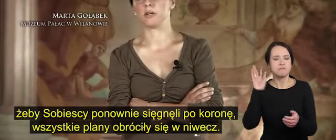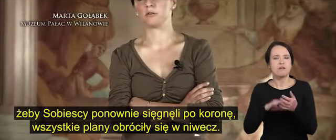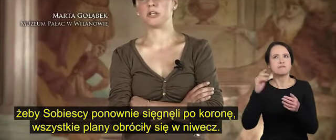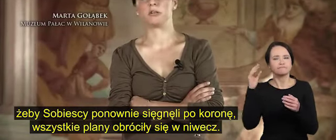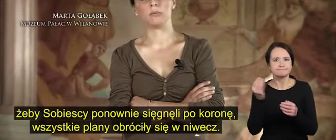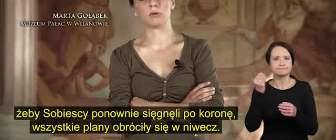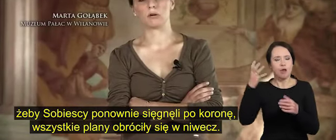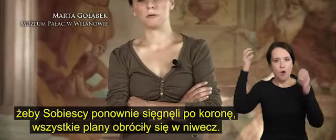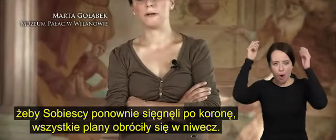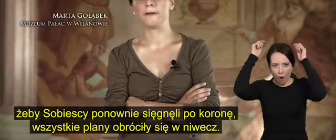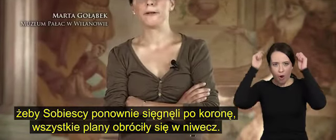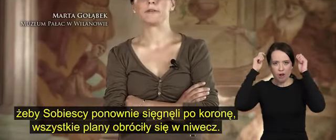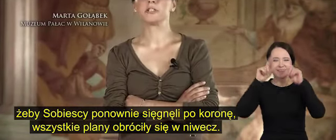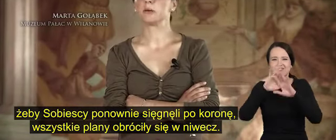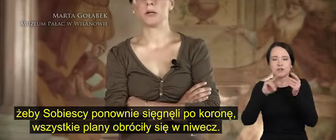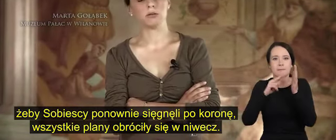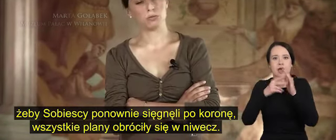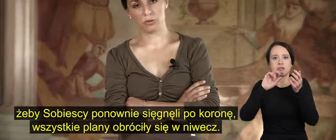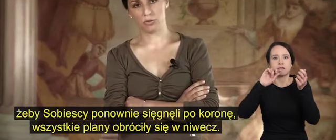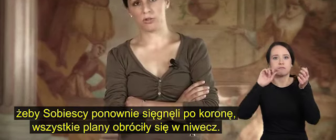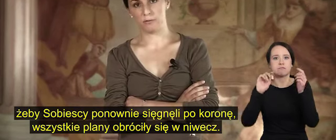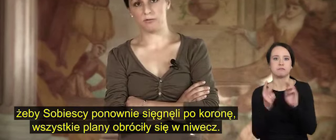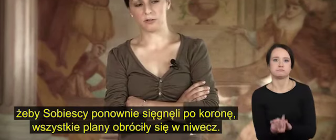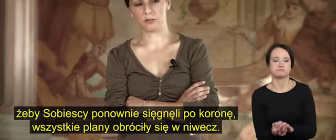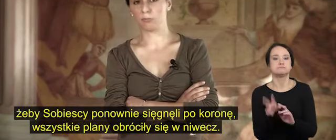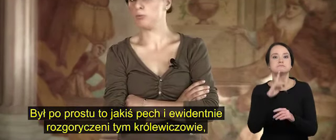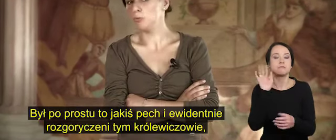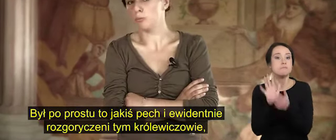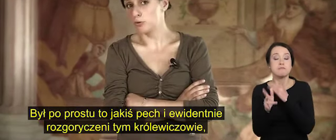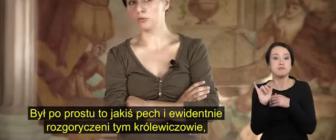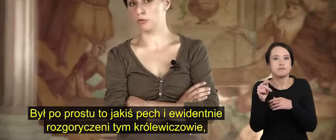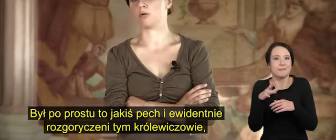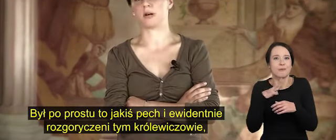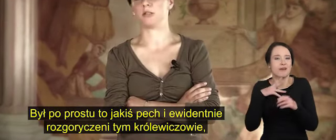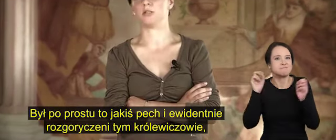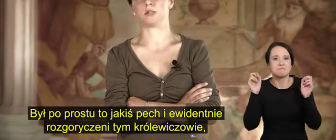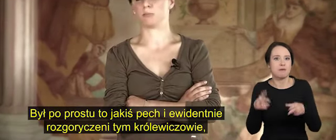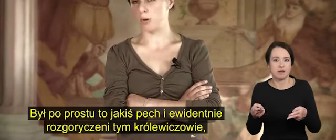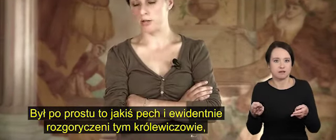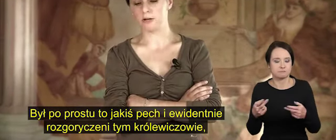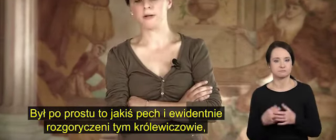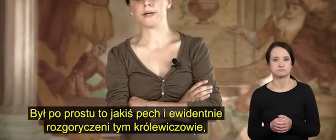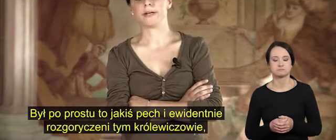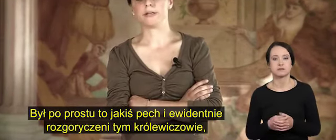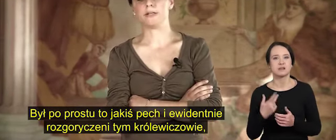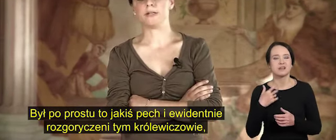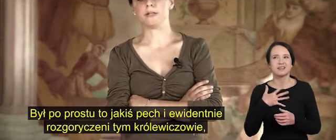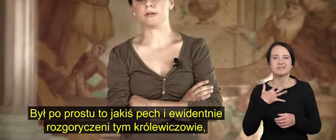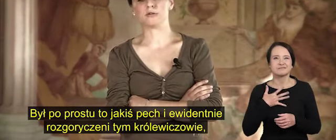ponownie sięgnęli po koronę, wszystkie plany obróciły się w Niwecz. Był po prostu to jakiś pech.